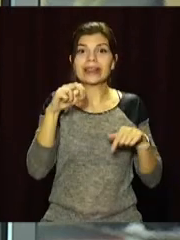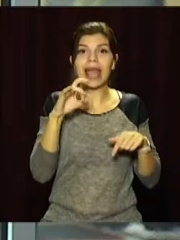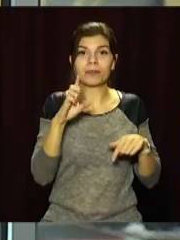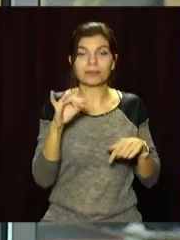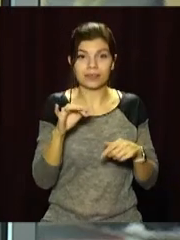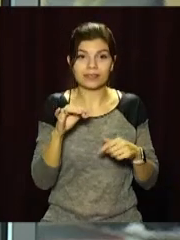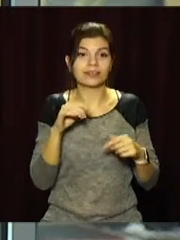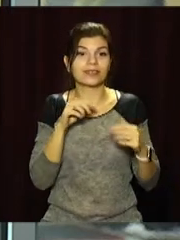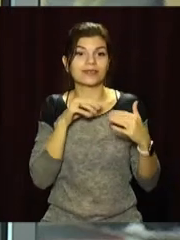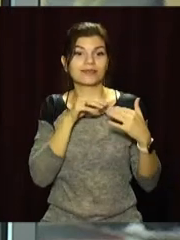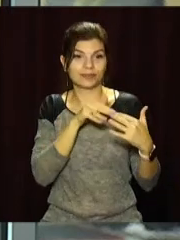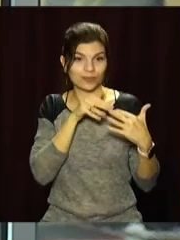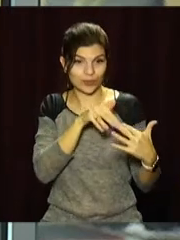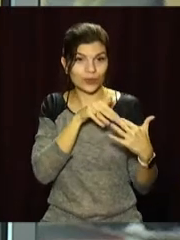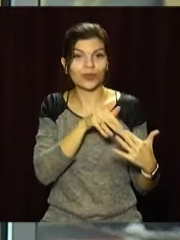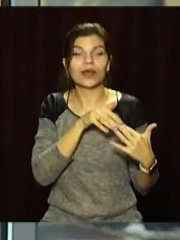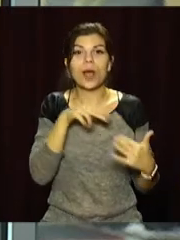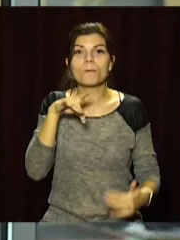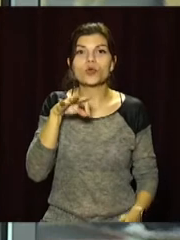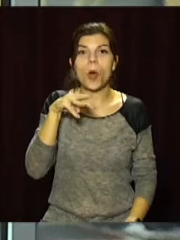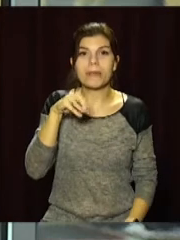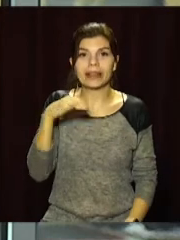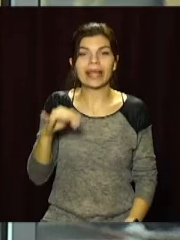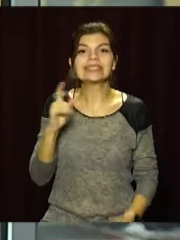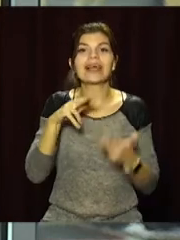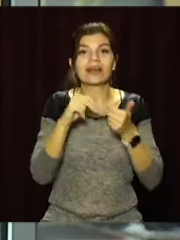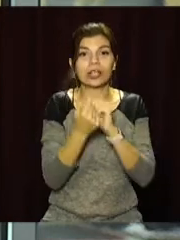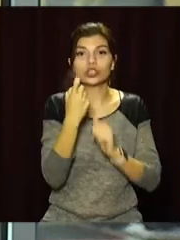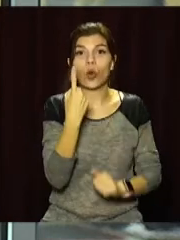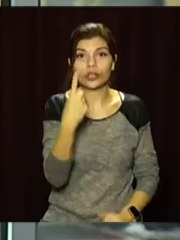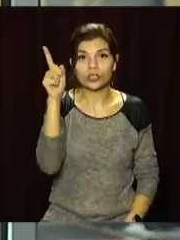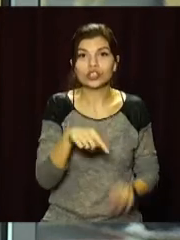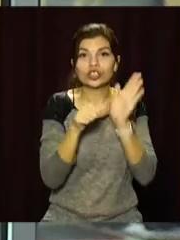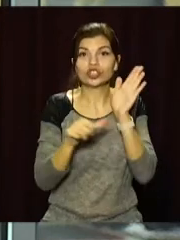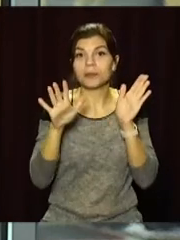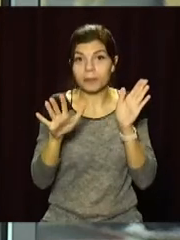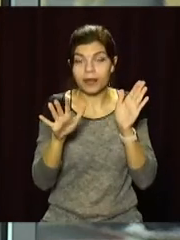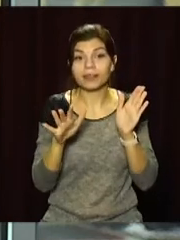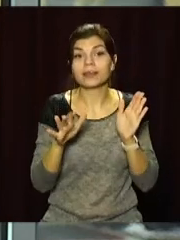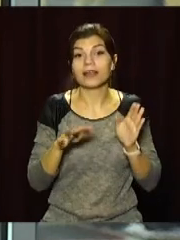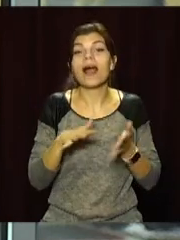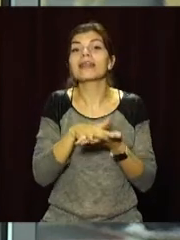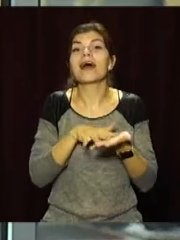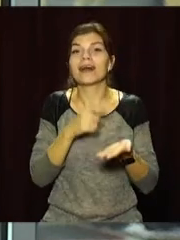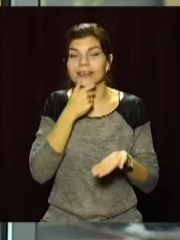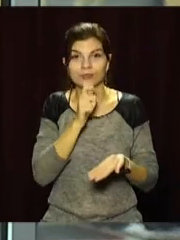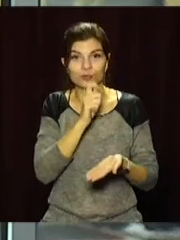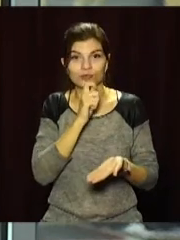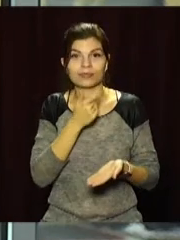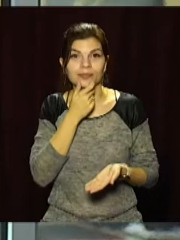завдали нищивної поразки команді Прометеї з Кам'янського 101-65. Подроби сі далі в сюжеті.